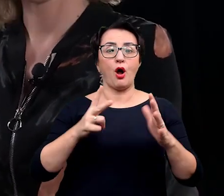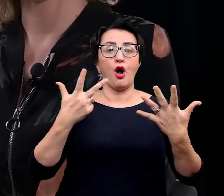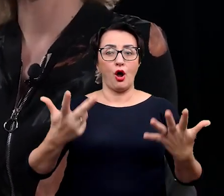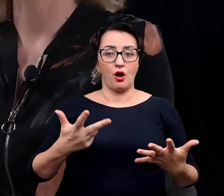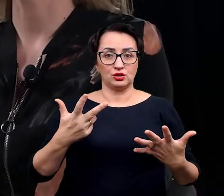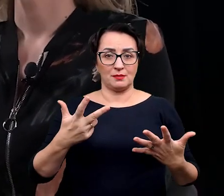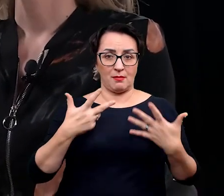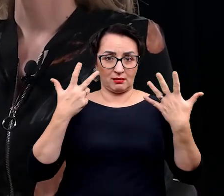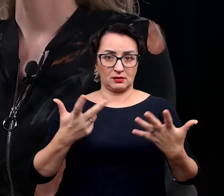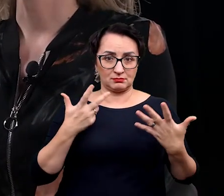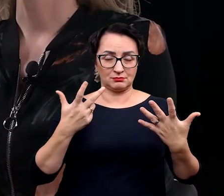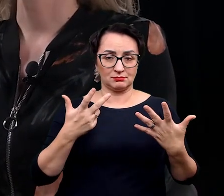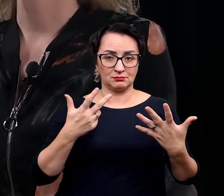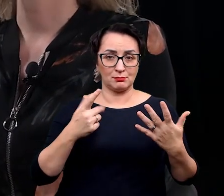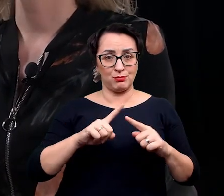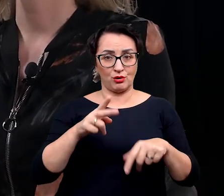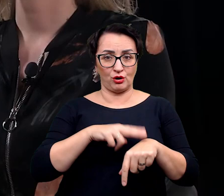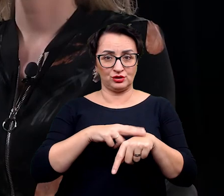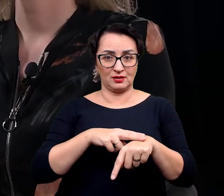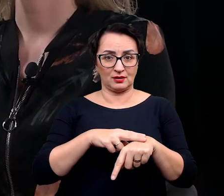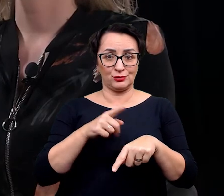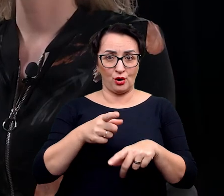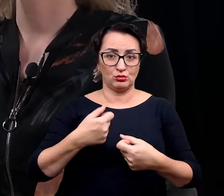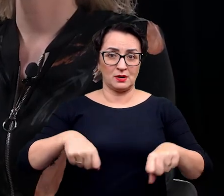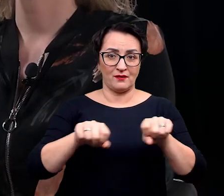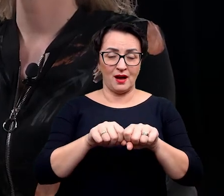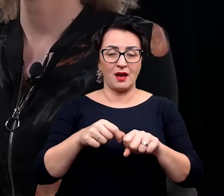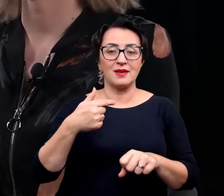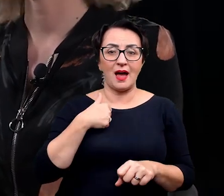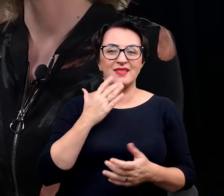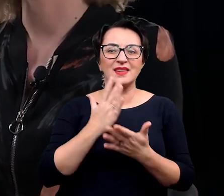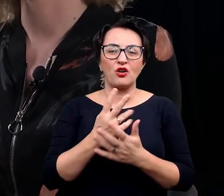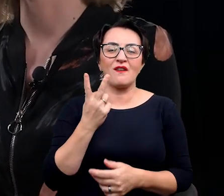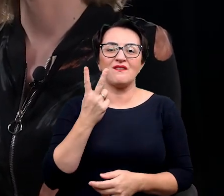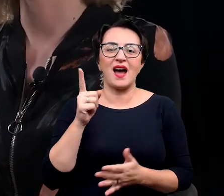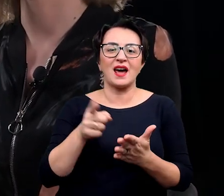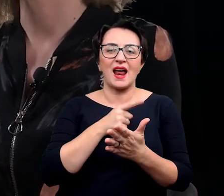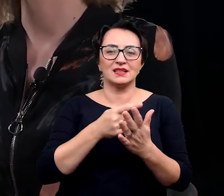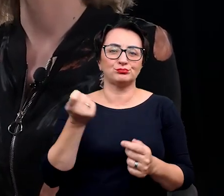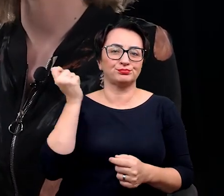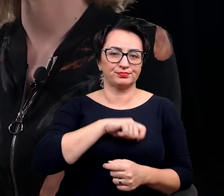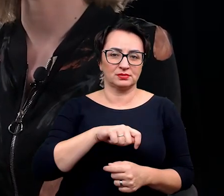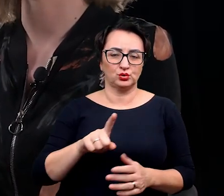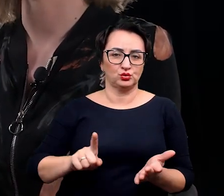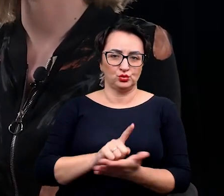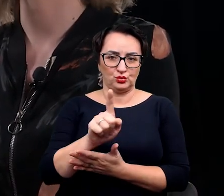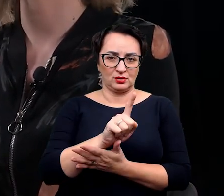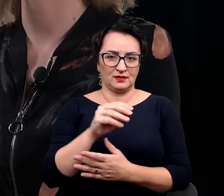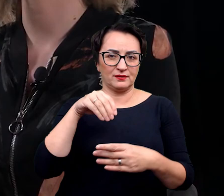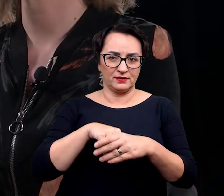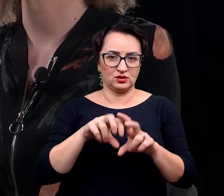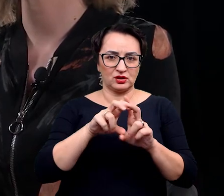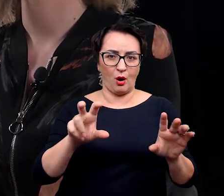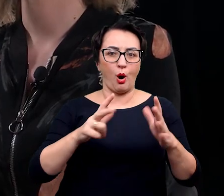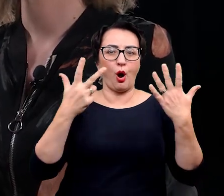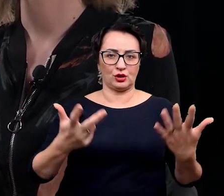Jestem usprawiedliwiona. I uśmierciłam szczura dwa razy w ciągu tych ośmiu lat pracy. Dlatego,